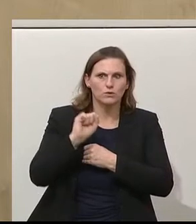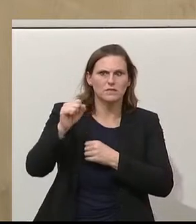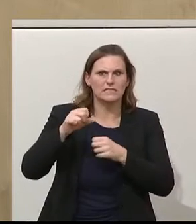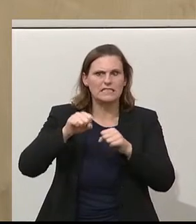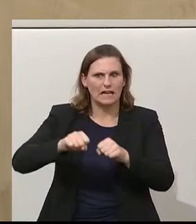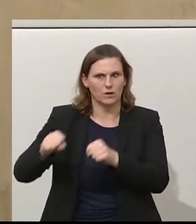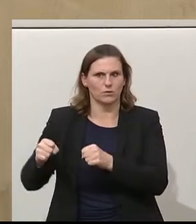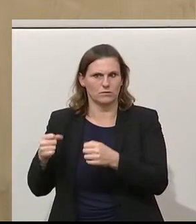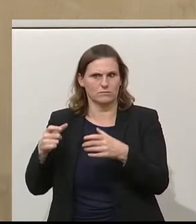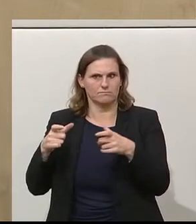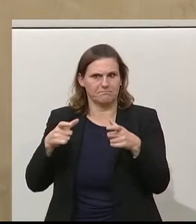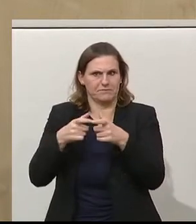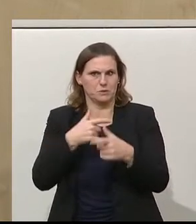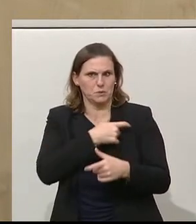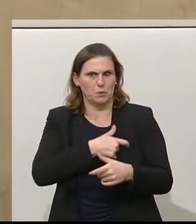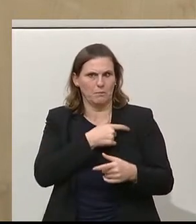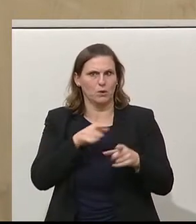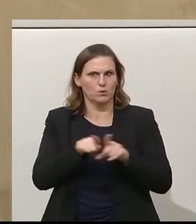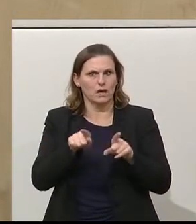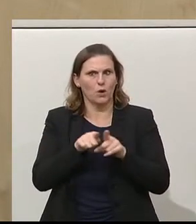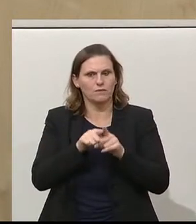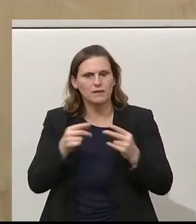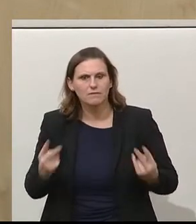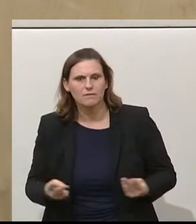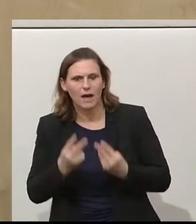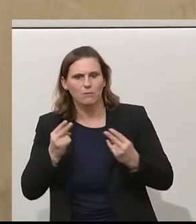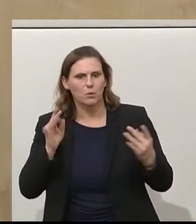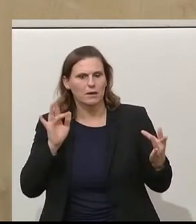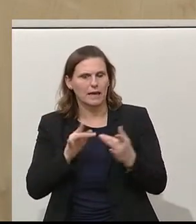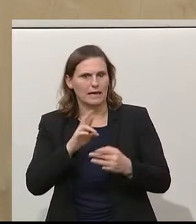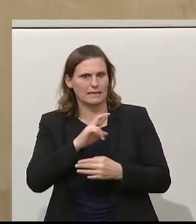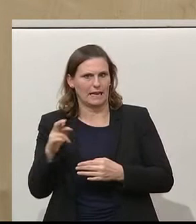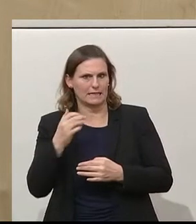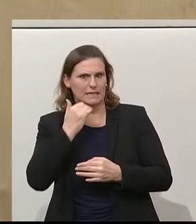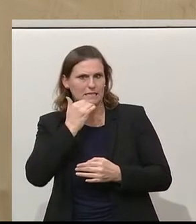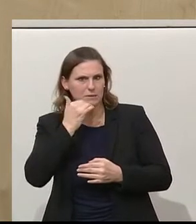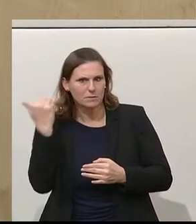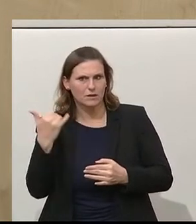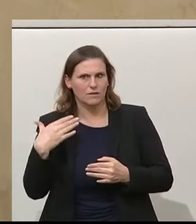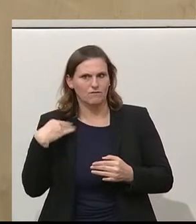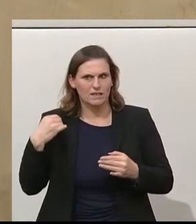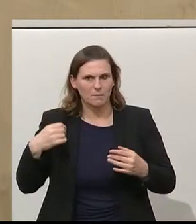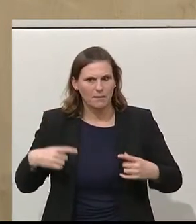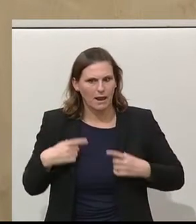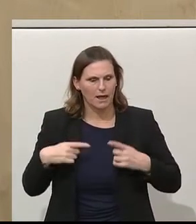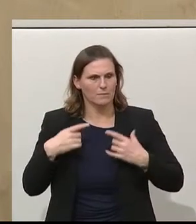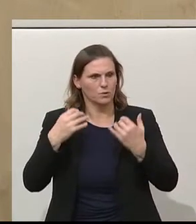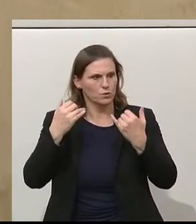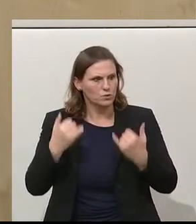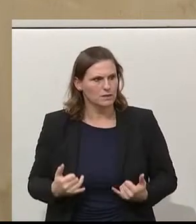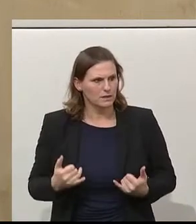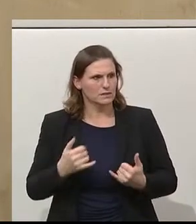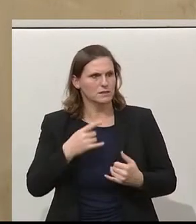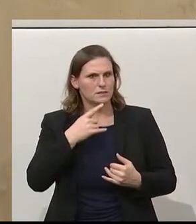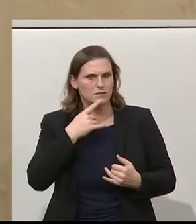gesinnungsterroristische Kampagne gegen das angebliche Umfeld des Rechtsextremismus wird durch das Dörf wiederbelebt und dabei ein Klima des Gesinnungs-